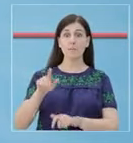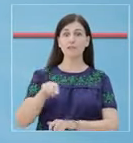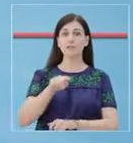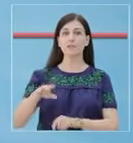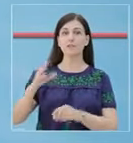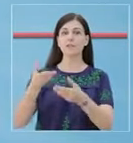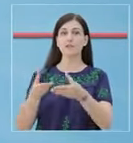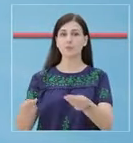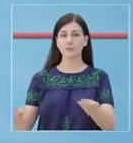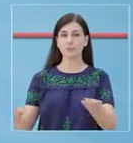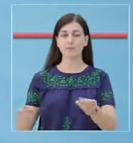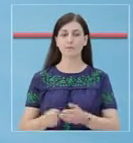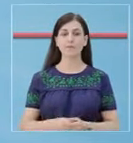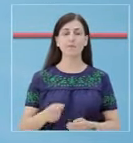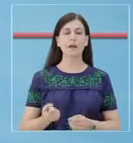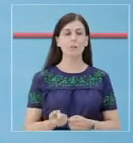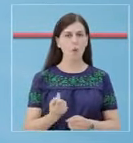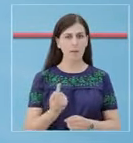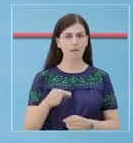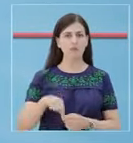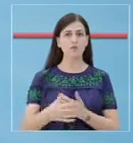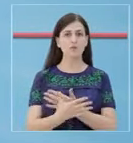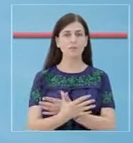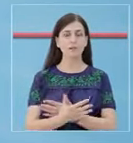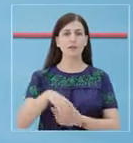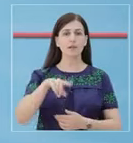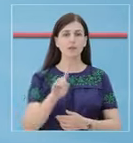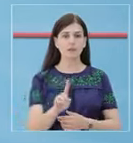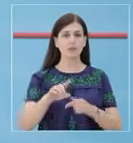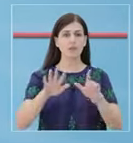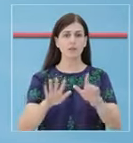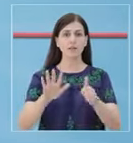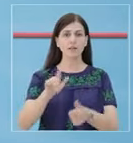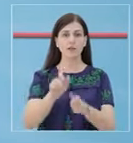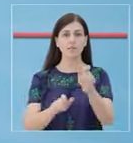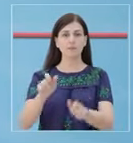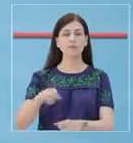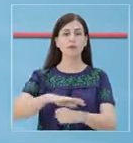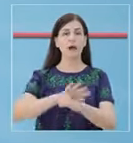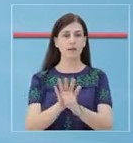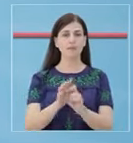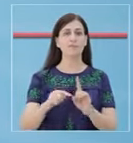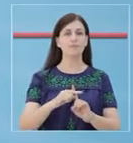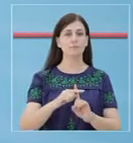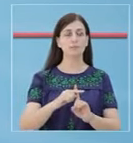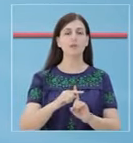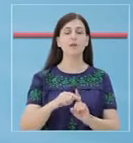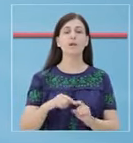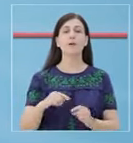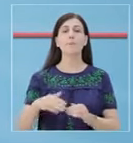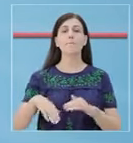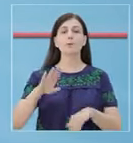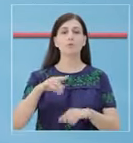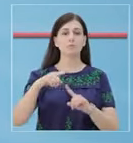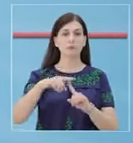% e tyre janë të shëruar. Në vëndin ton, aktualisht janë 176 persona aktive me COVID